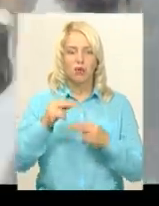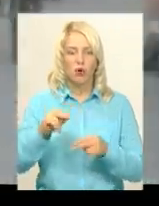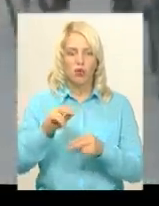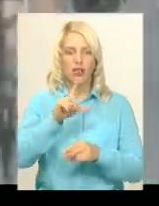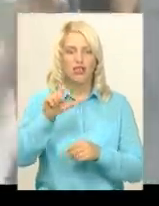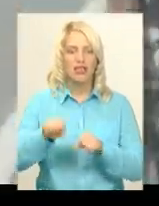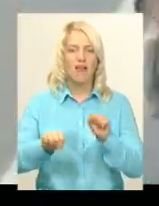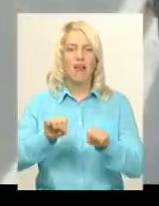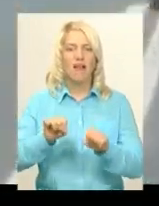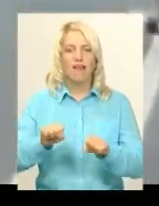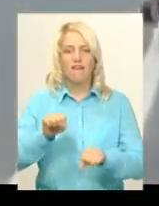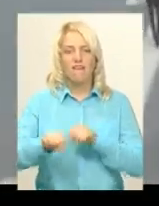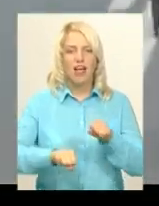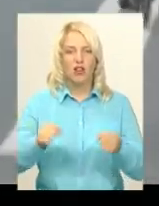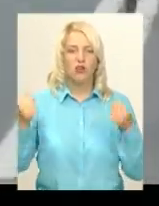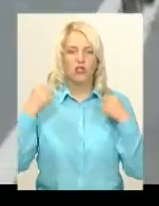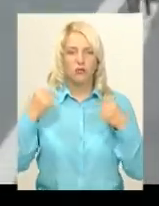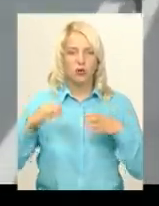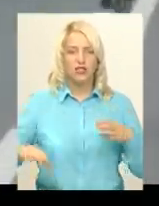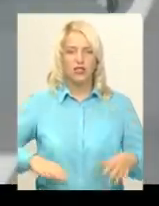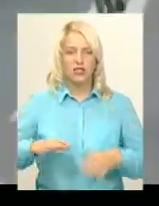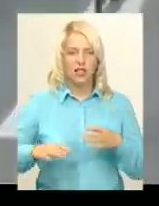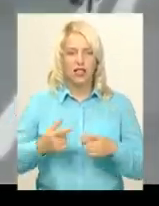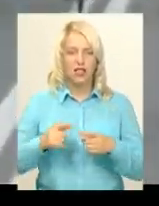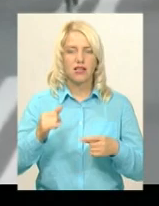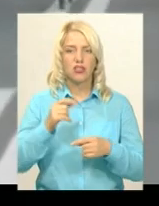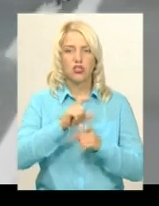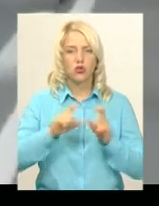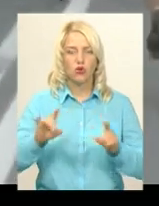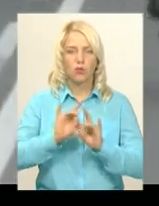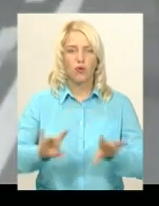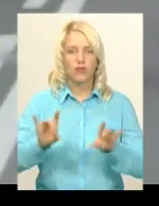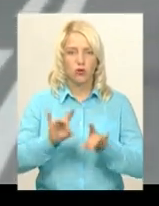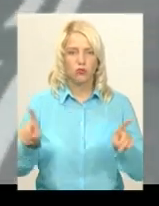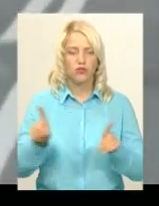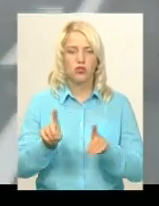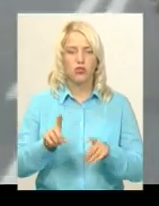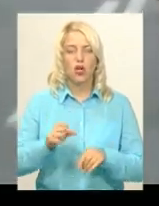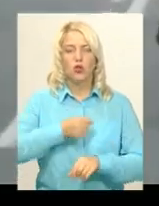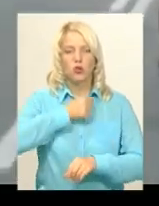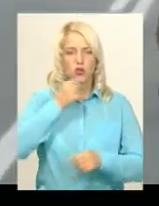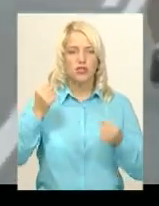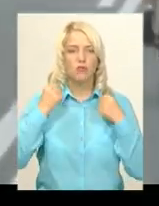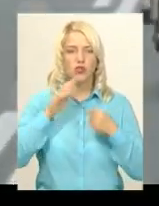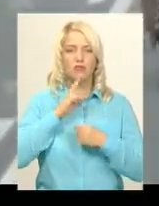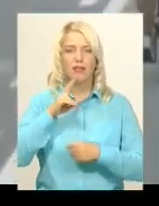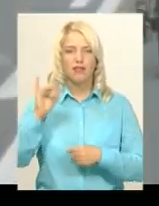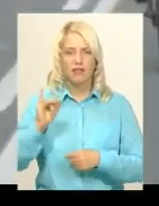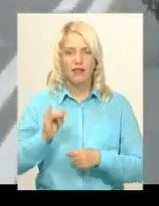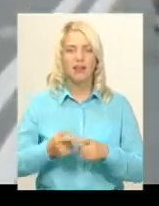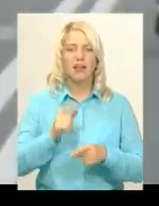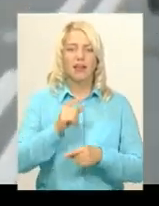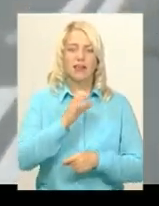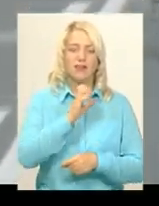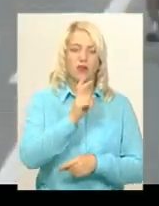Львові. Тренер Хмельницької школи вищої спортивної майстерності Анатолій Білик повідомив, дорослі спортсменки Вікторія Малічук та Ірина